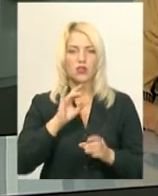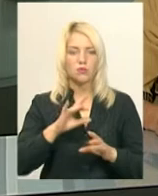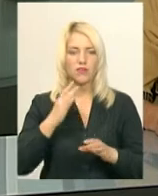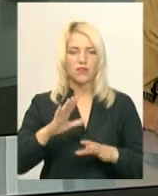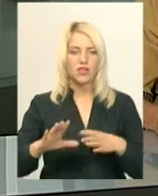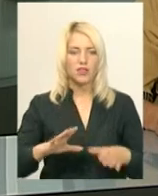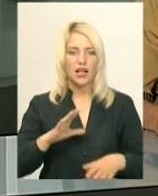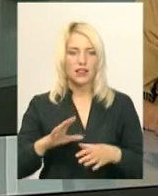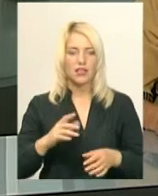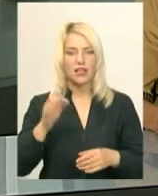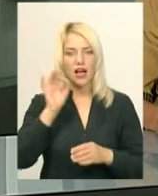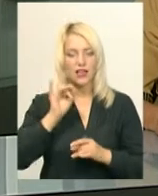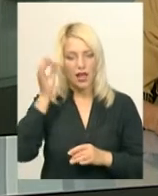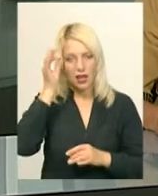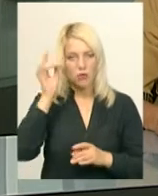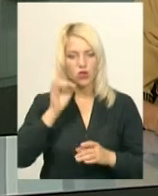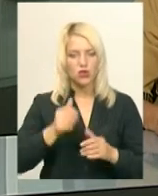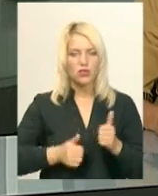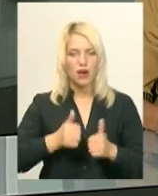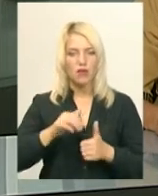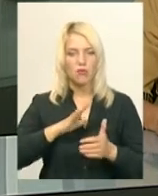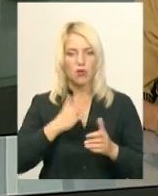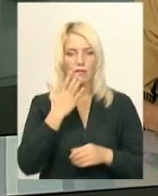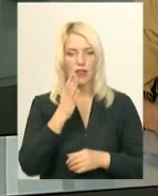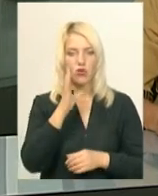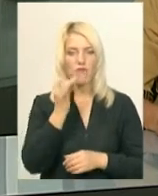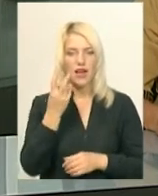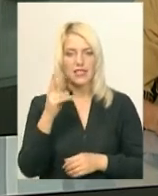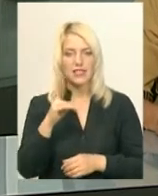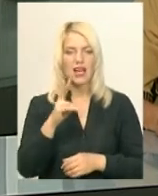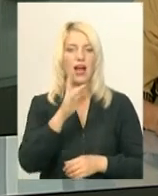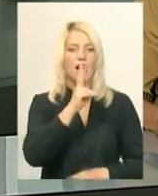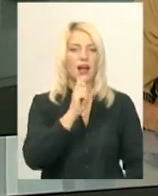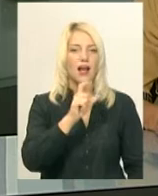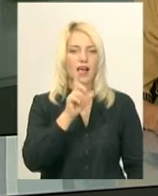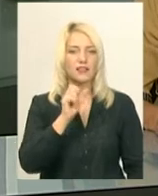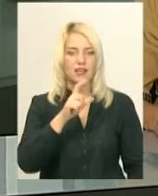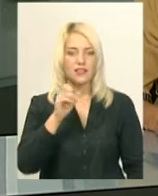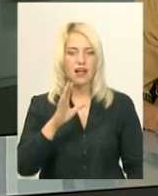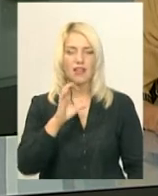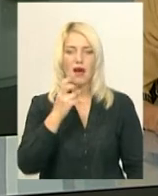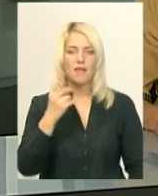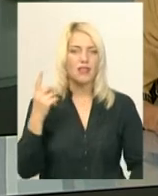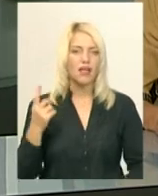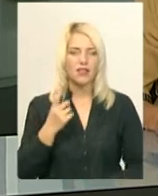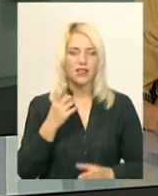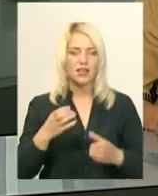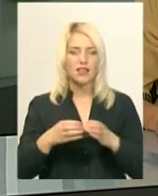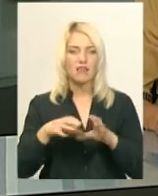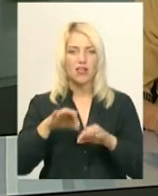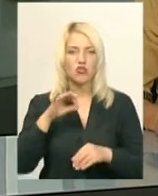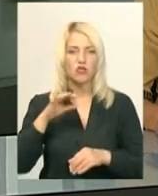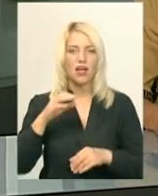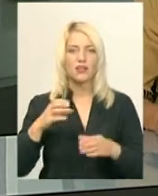тренер Дмитро Павлюк. Нагадаю, змагання стартували 5 вересня в Казахстані. Аміна Гончар єдина в складі національної збірної представляє там